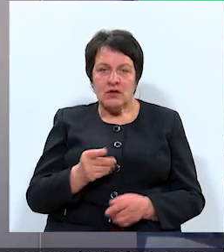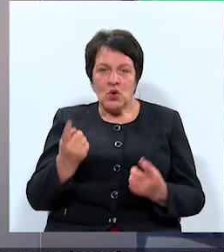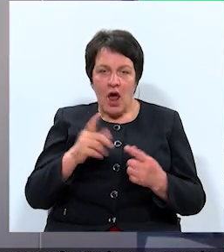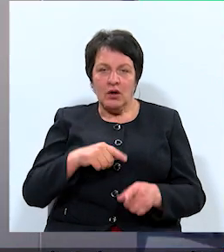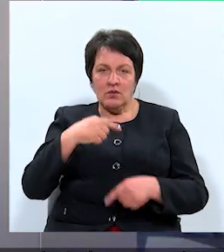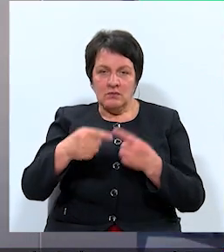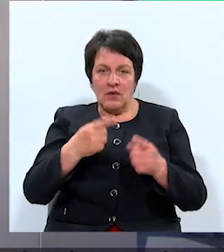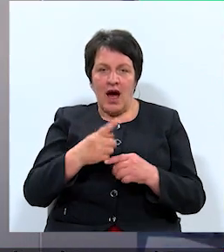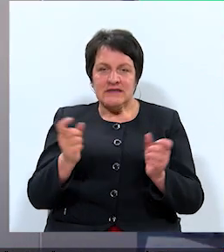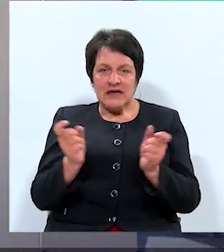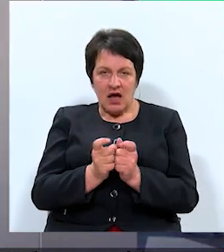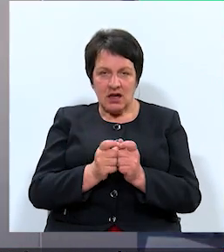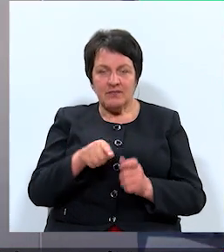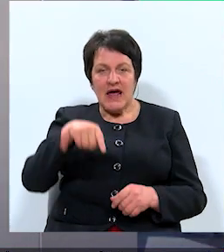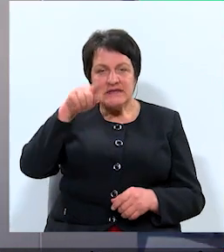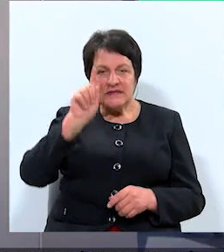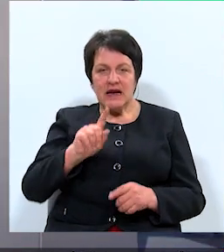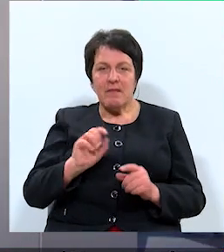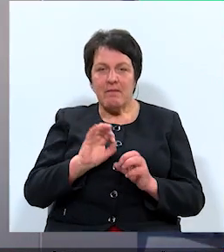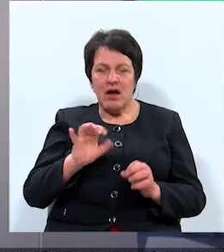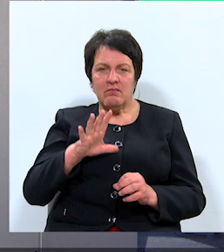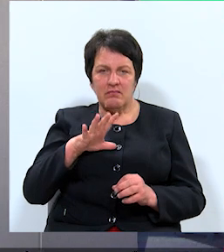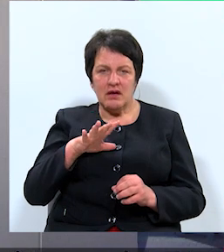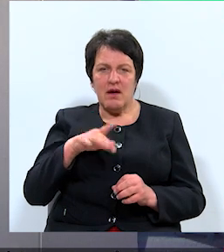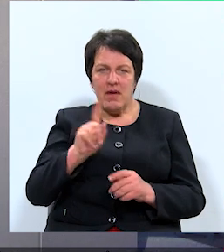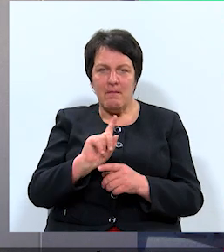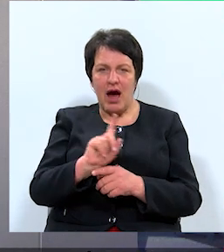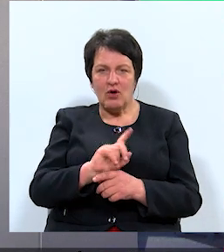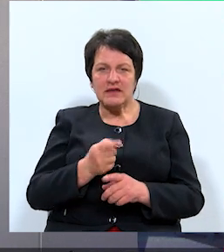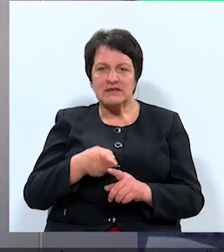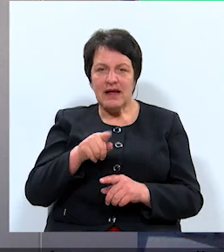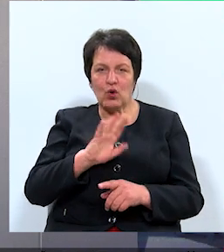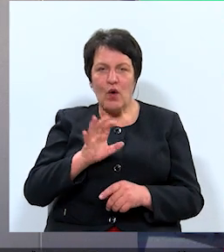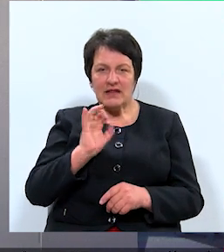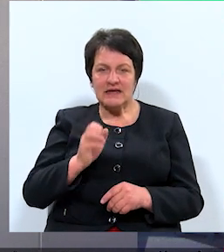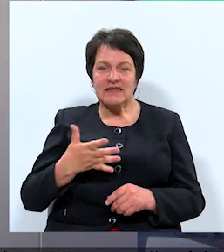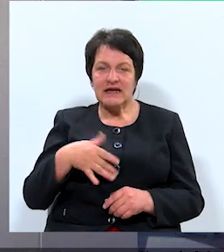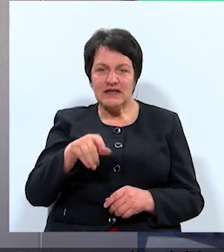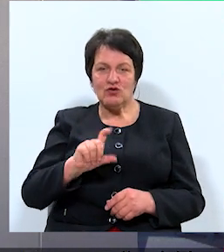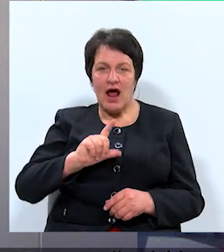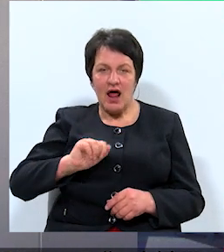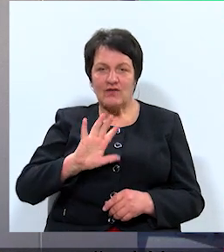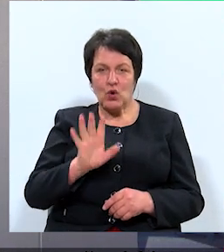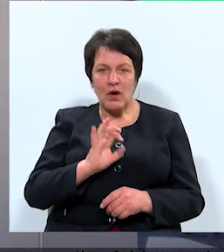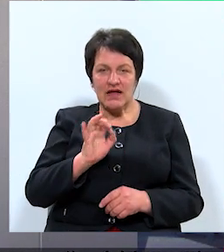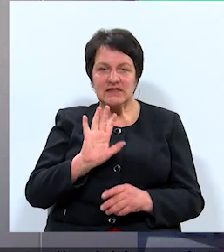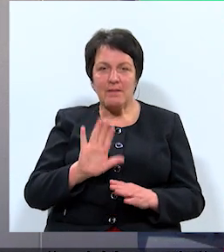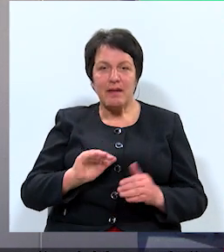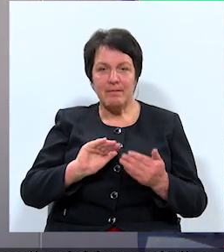skandāliem. Tas arī, zināmā mērā, parādīja, bija kaut kāds barometris tam, ko teica iedzīvotāja Latvijā par pilsētu.